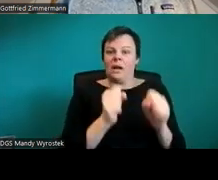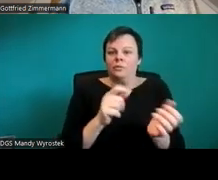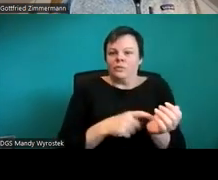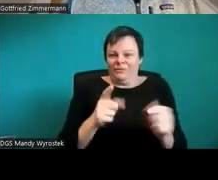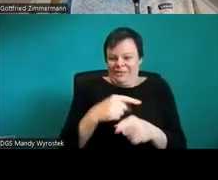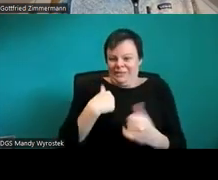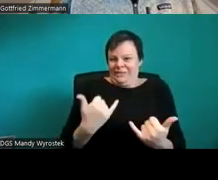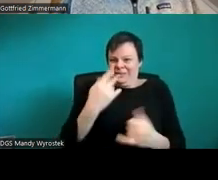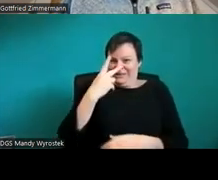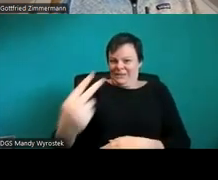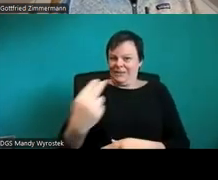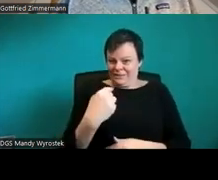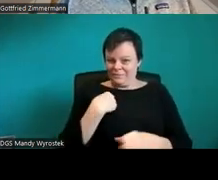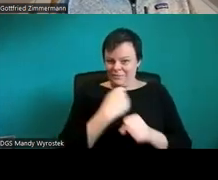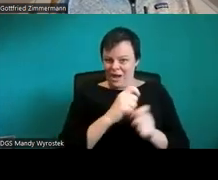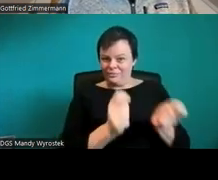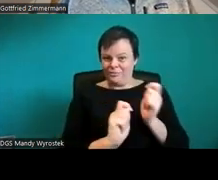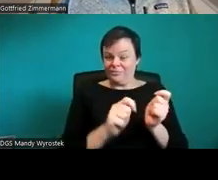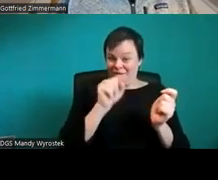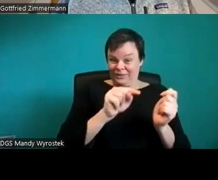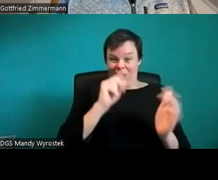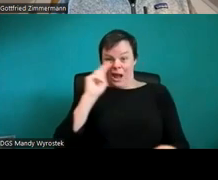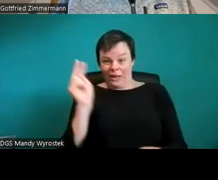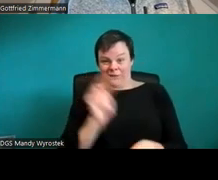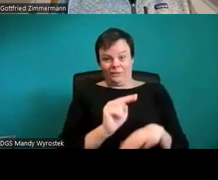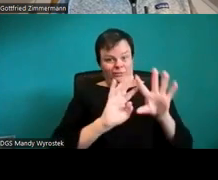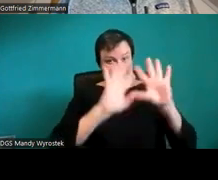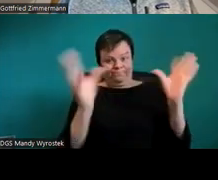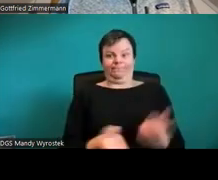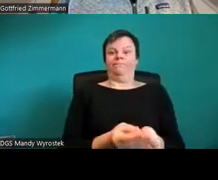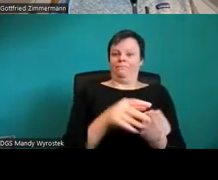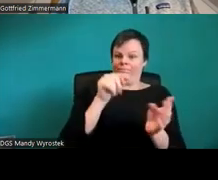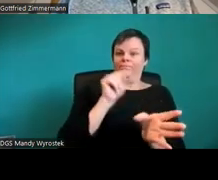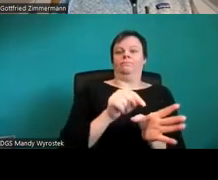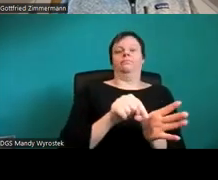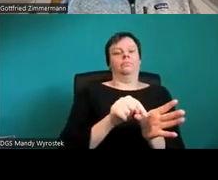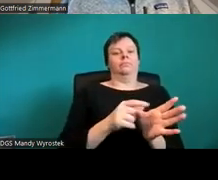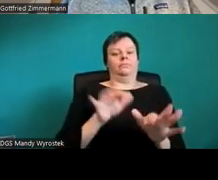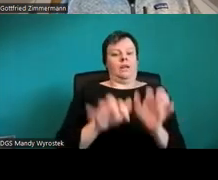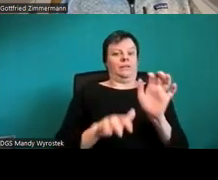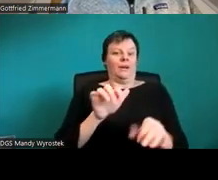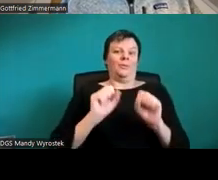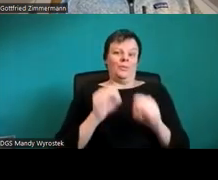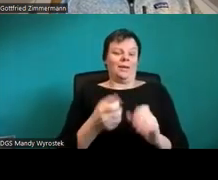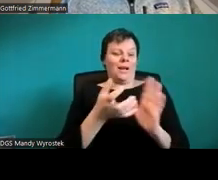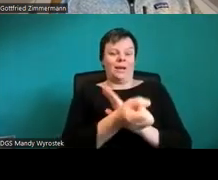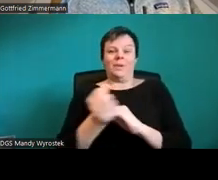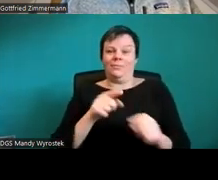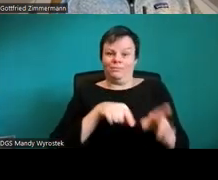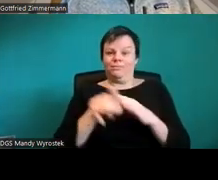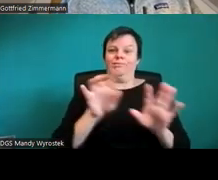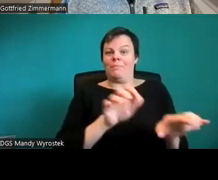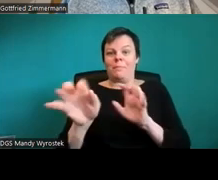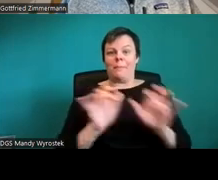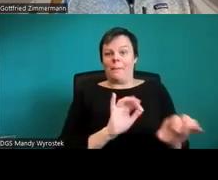Ansicht ist alles über Tastatur erreichbar. Ich kann, wenn ich jetzt